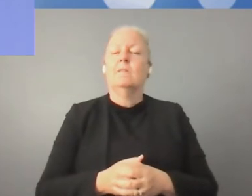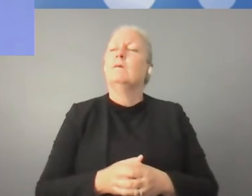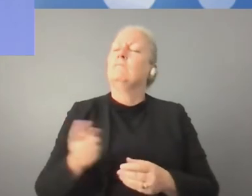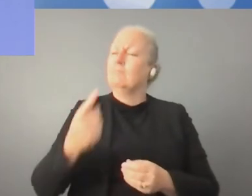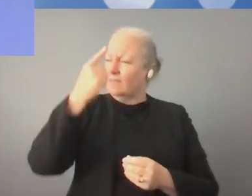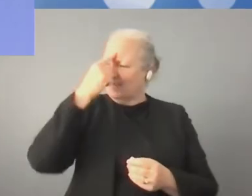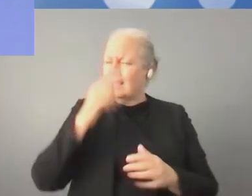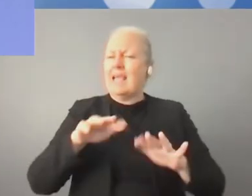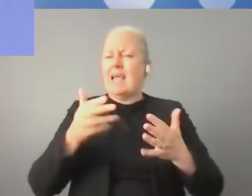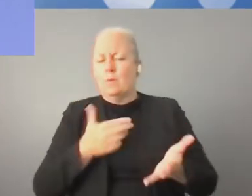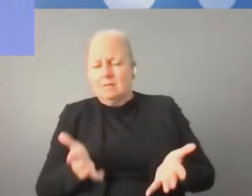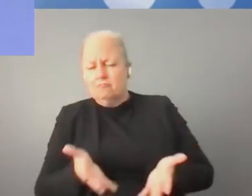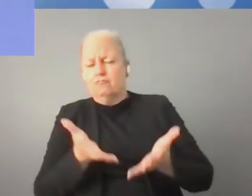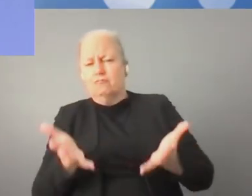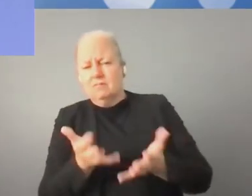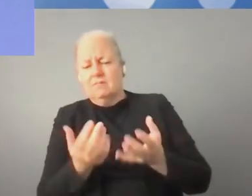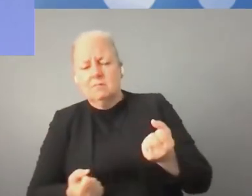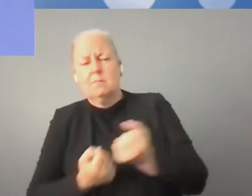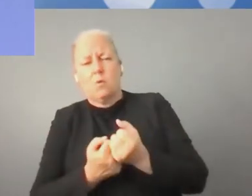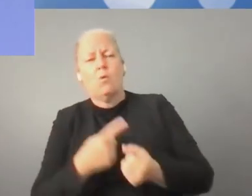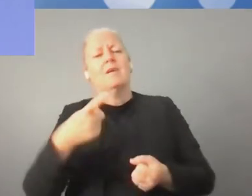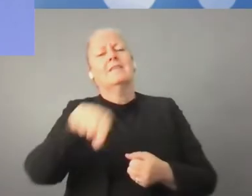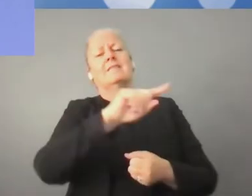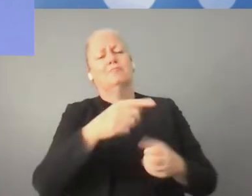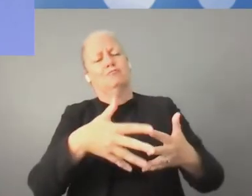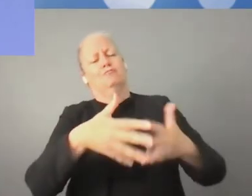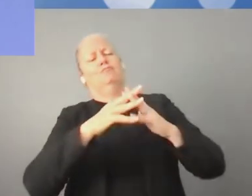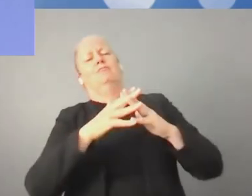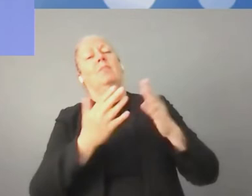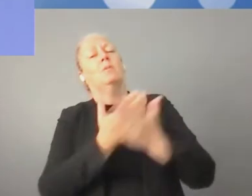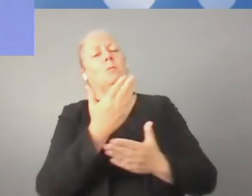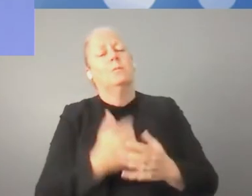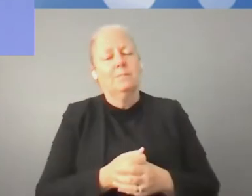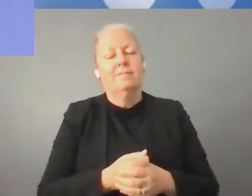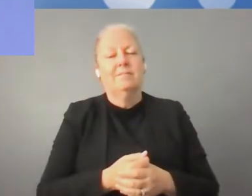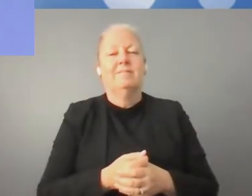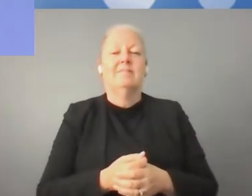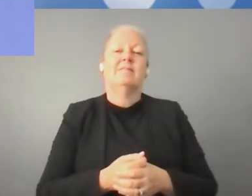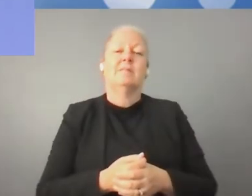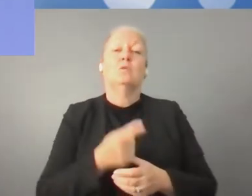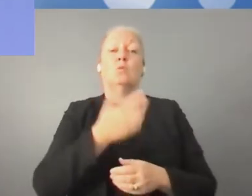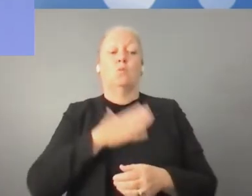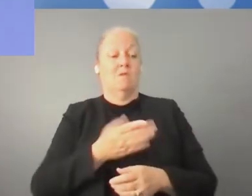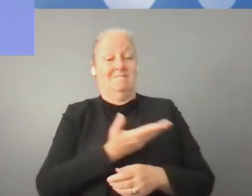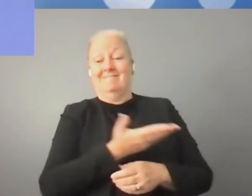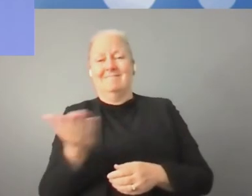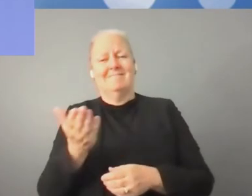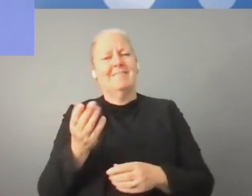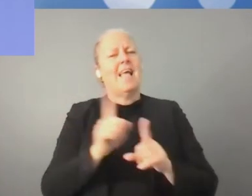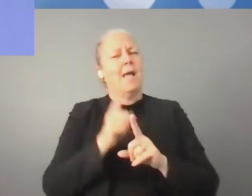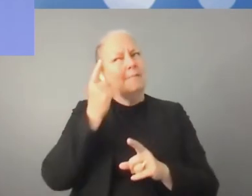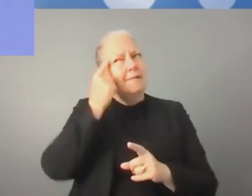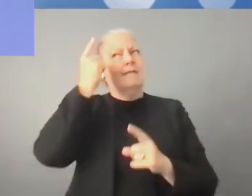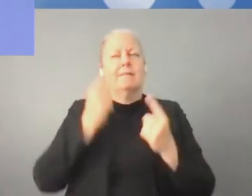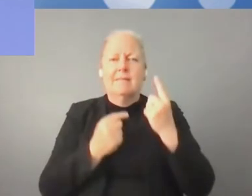Pytał pan o to, jak możemy zachęcać start-upy do innowacji. Myślę, że nie musimy zachęcać start